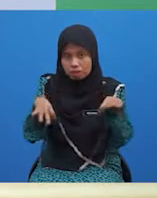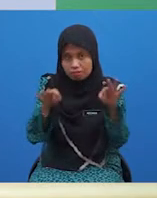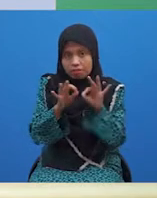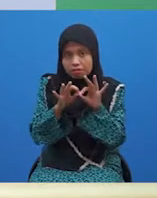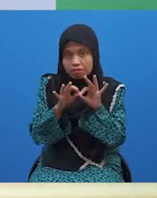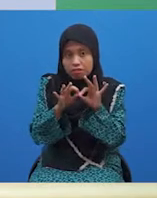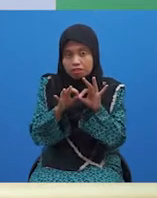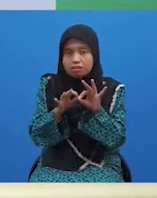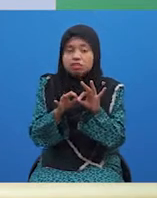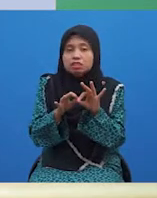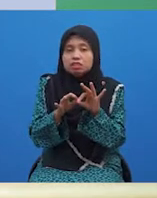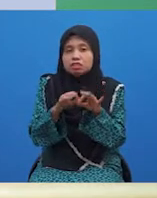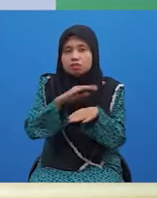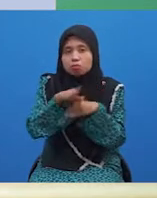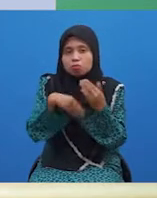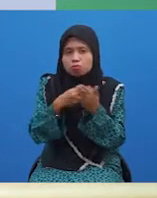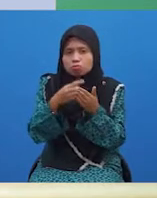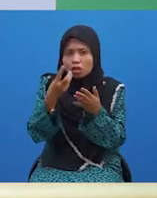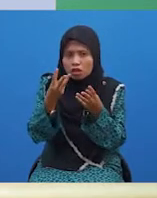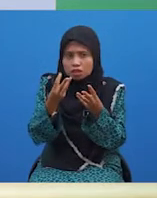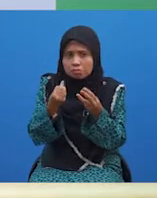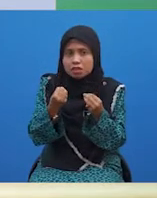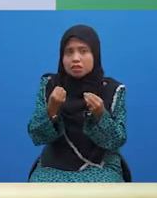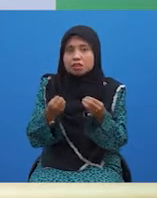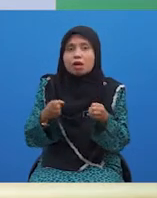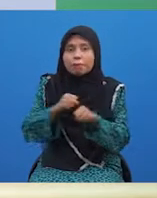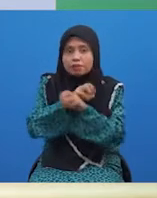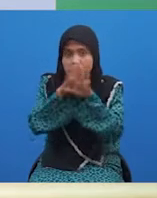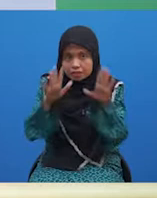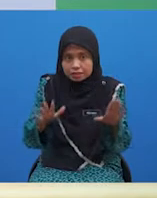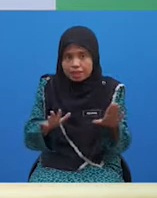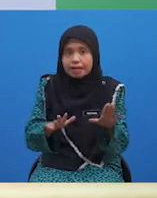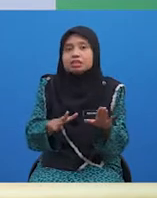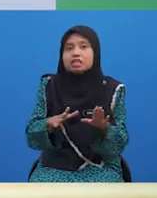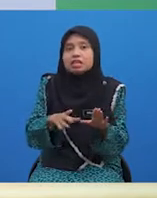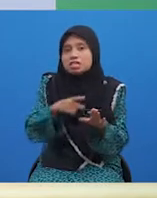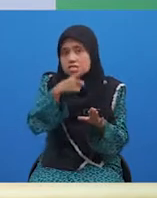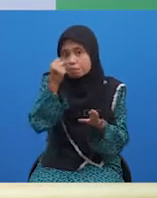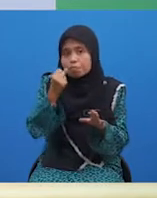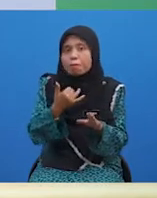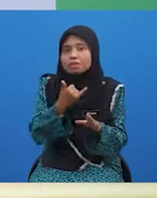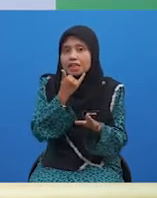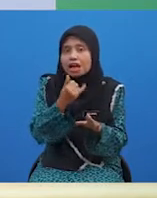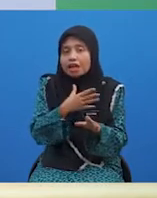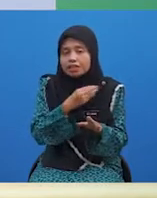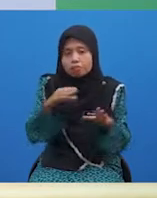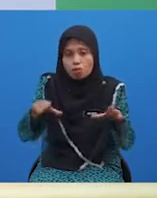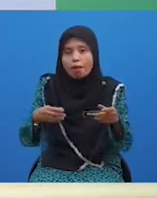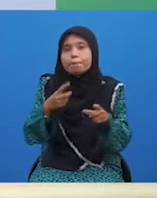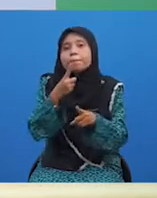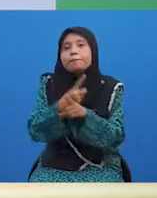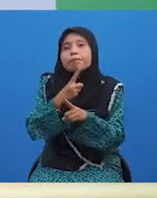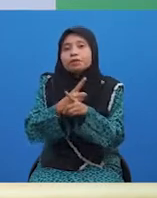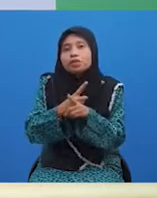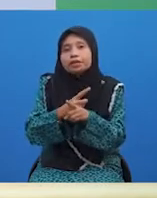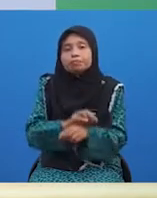kesalahan, calon diminta untuk menjelaskan sebab kesalahan dan kemudian membuat pembetulan.